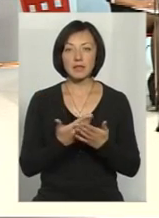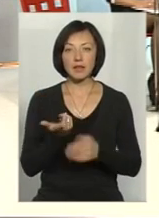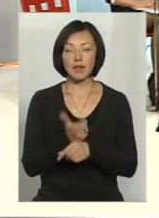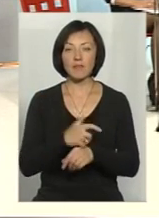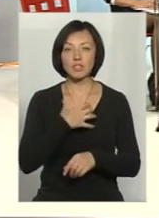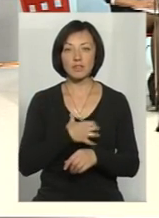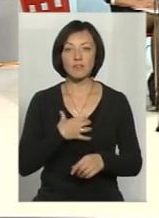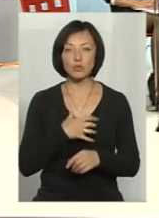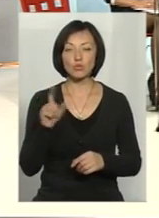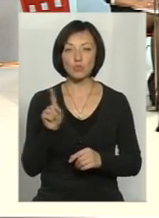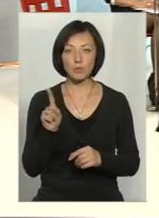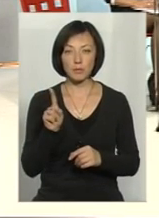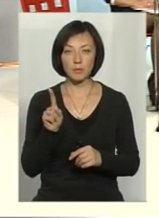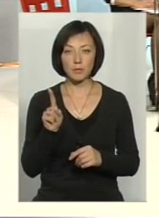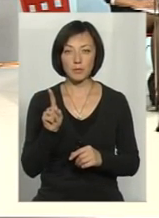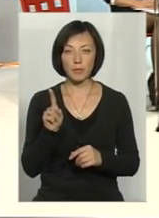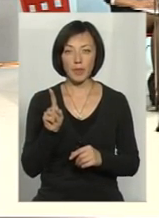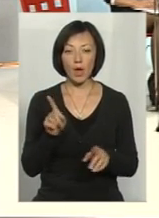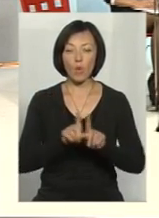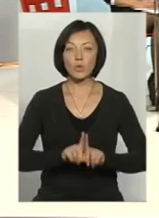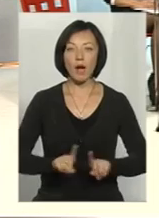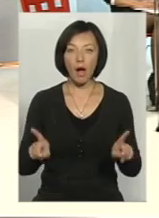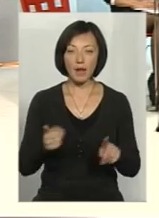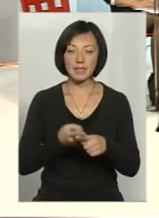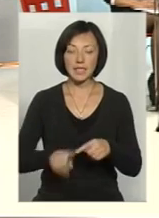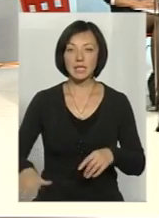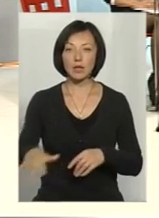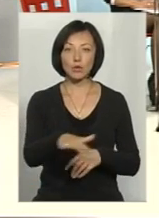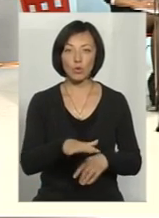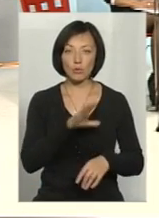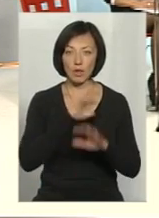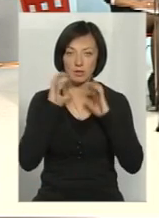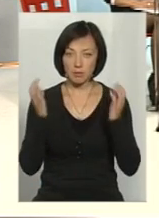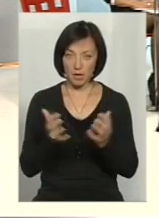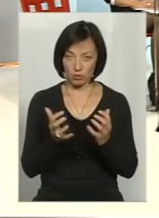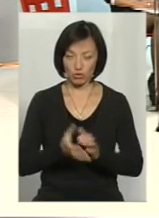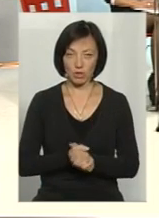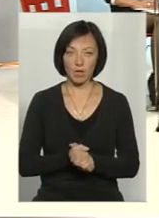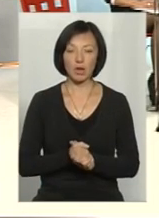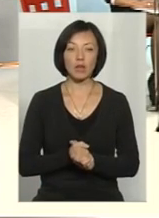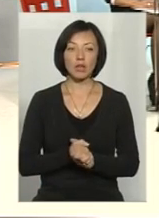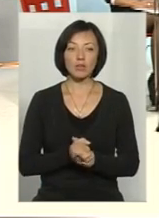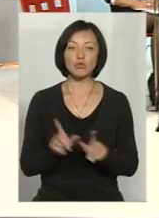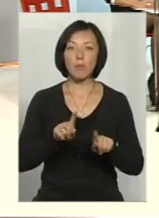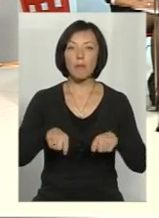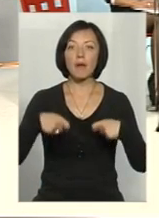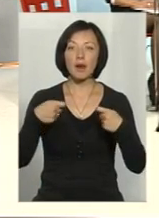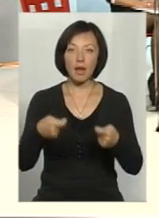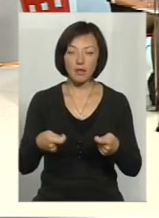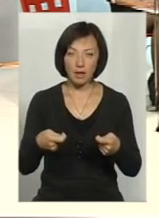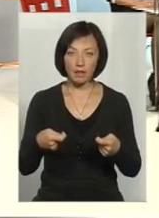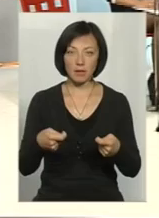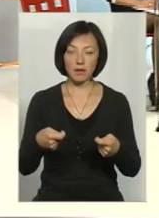найважливіше, аби та унікальність цієї території була збережена. Що вона була передана і